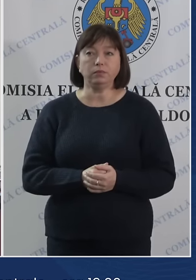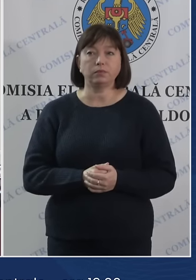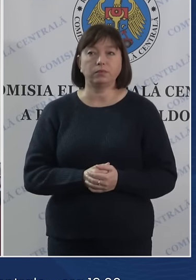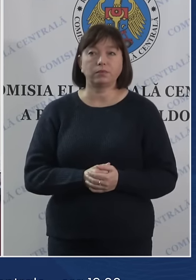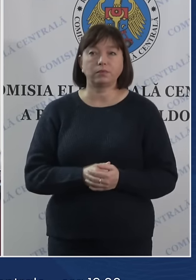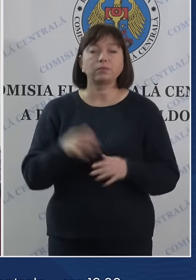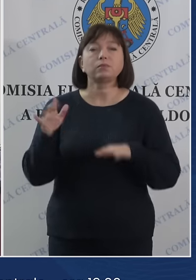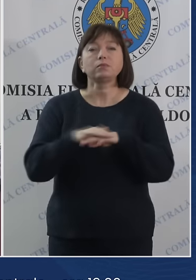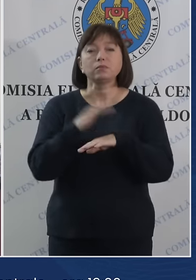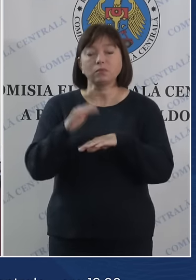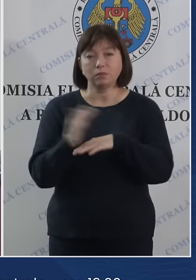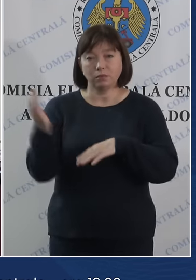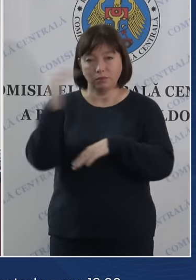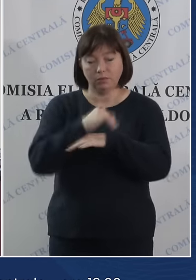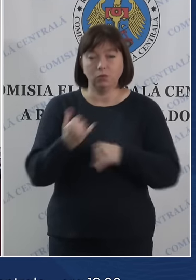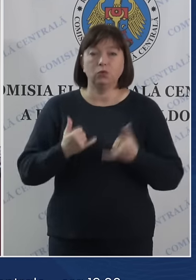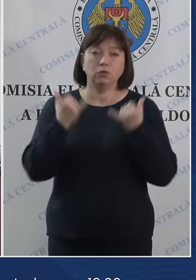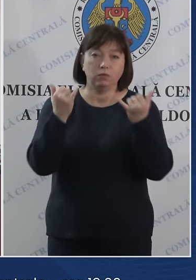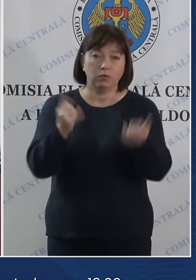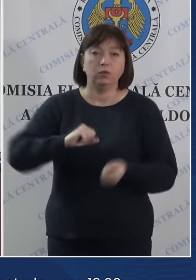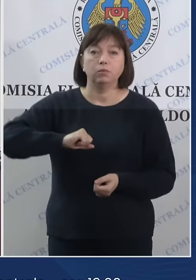Bună seară, strimați colegi!